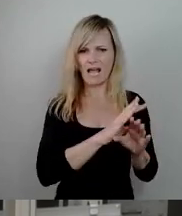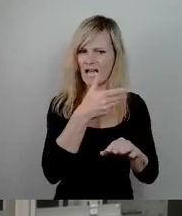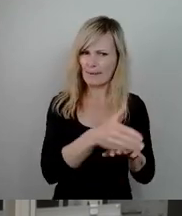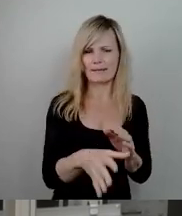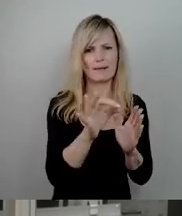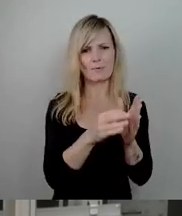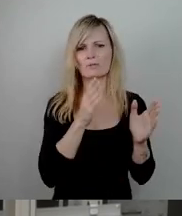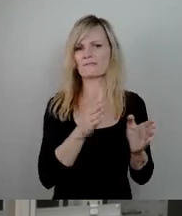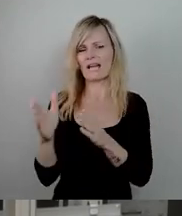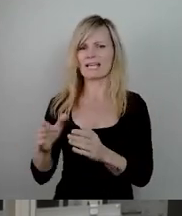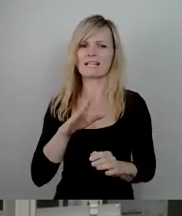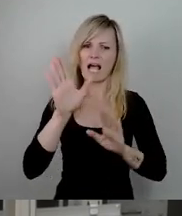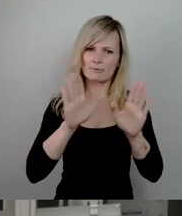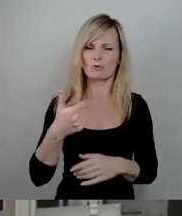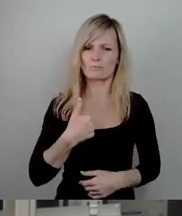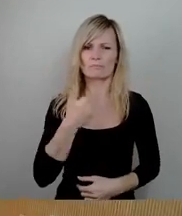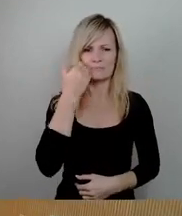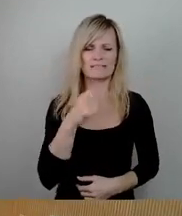Vorlage. Herzlichen Dank.